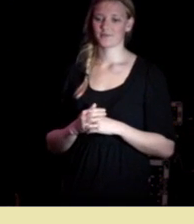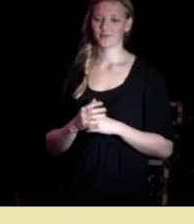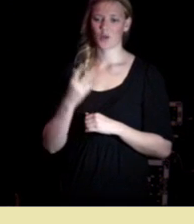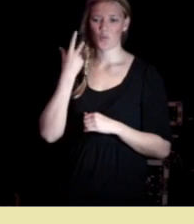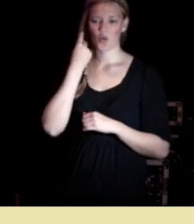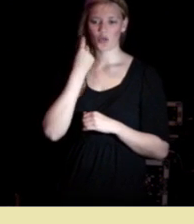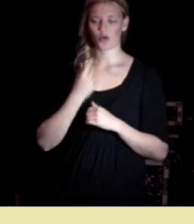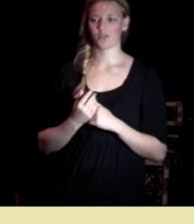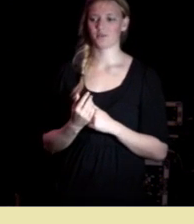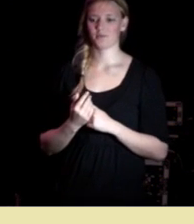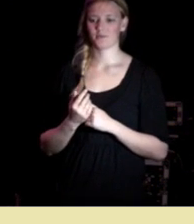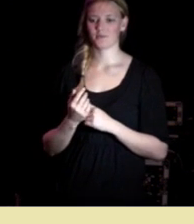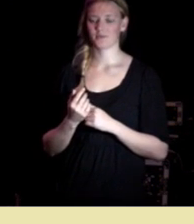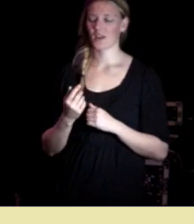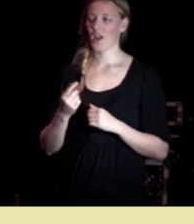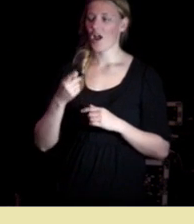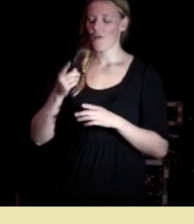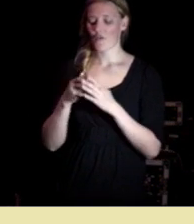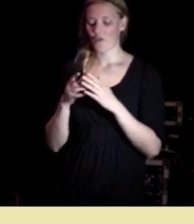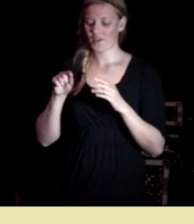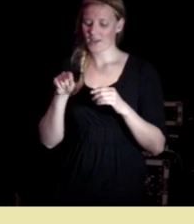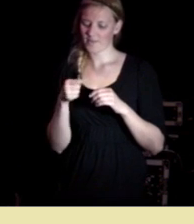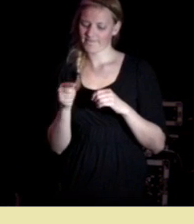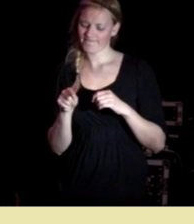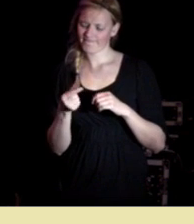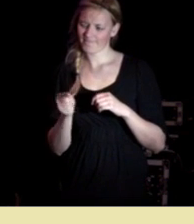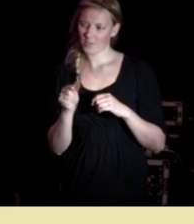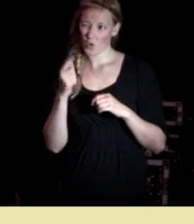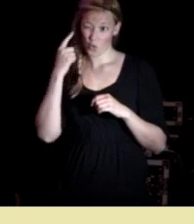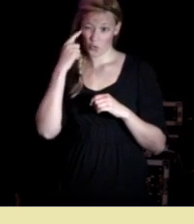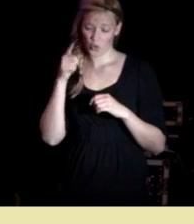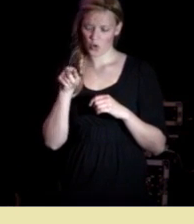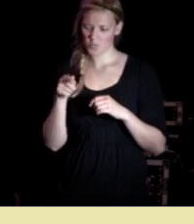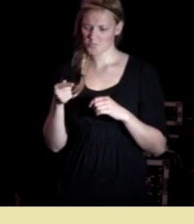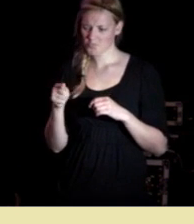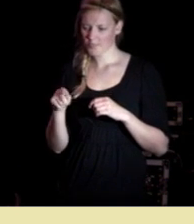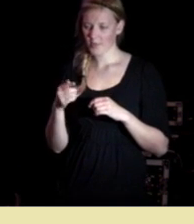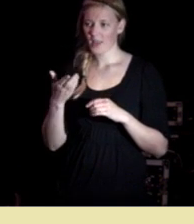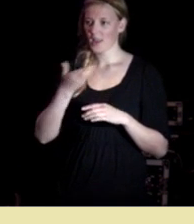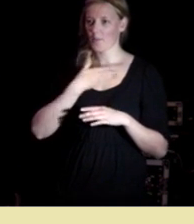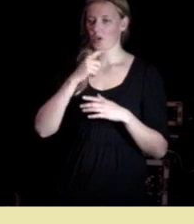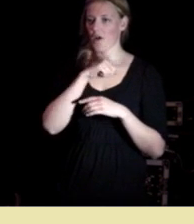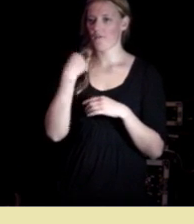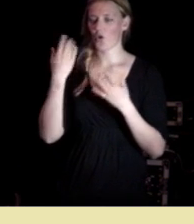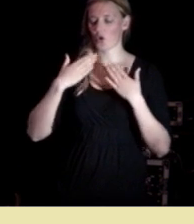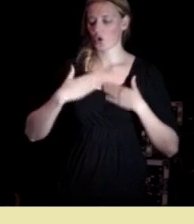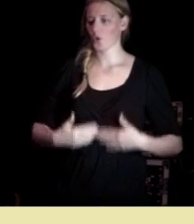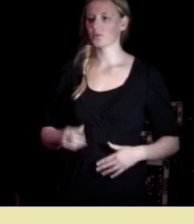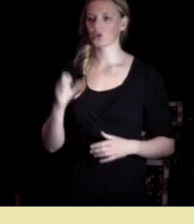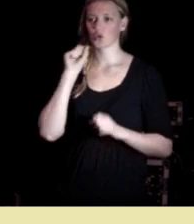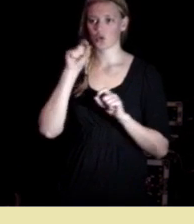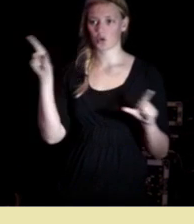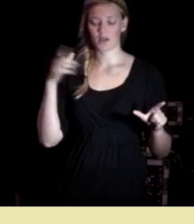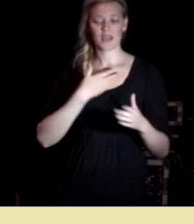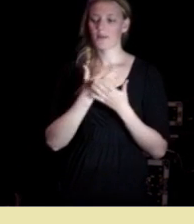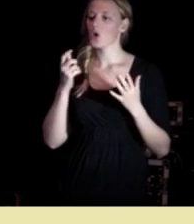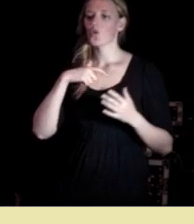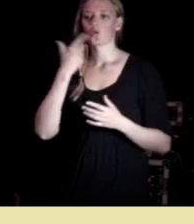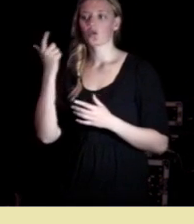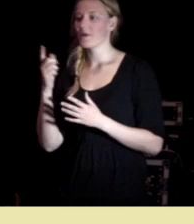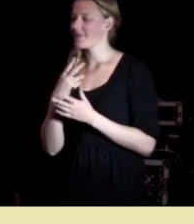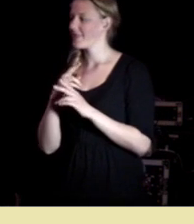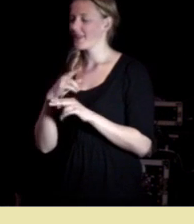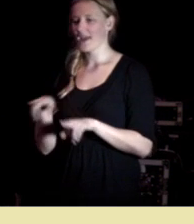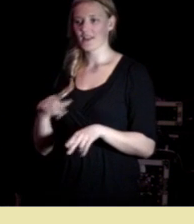han får fingeren inn roter og så tror han dette er veldig mye av vår kroppskultur i dag den er ikke bare ungdommenes den er også vår